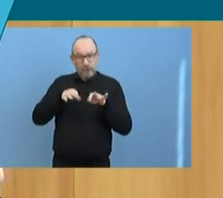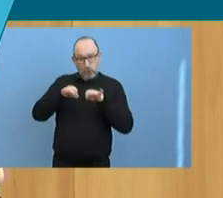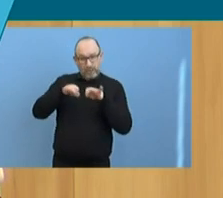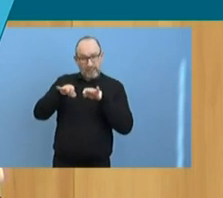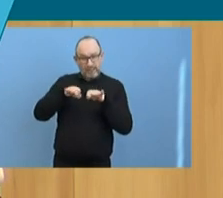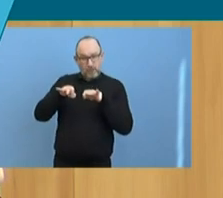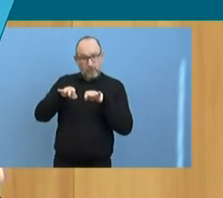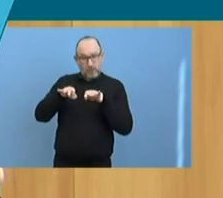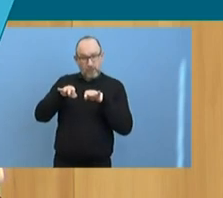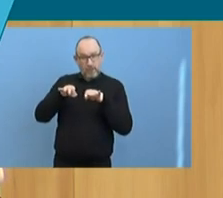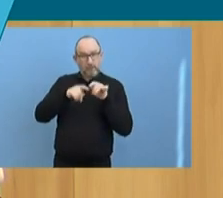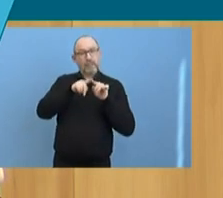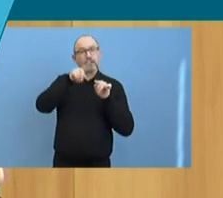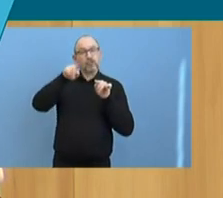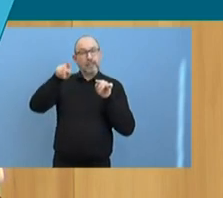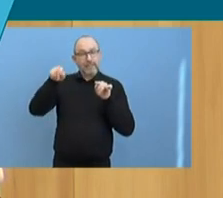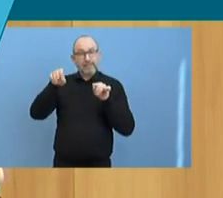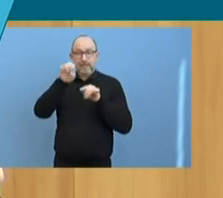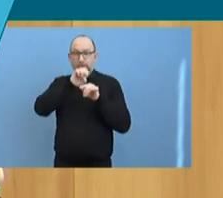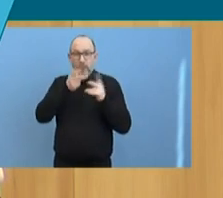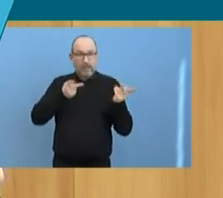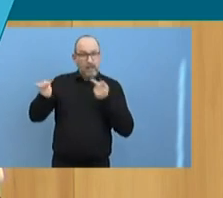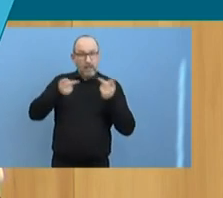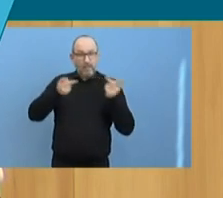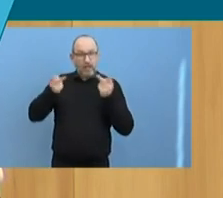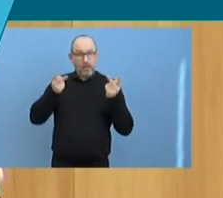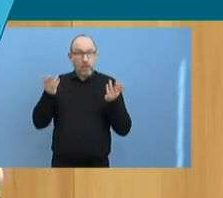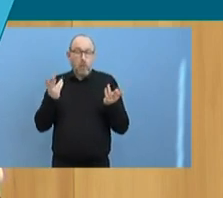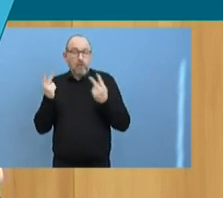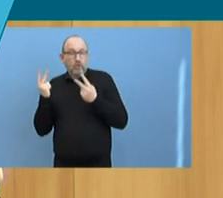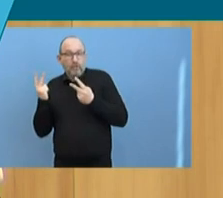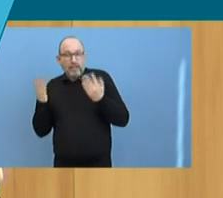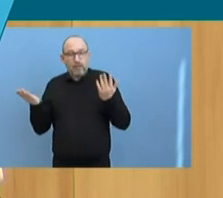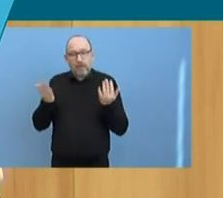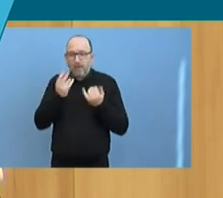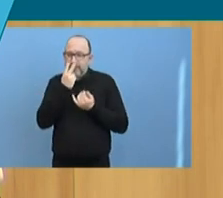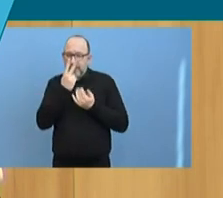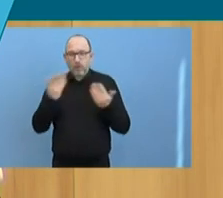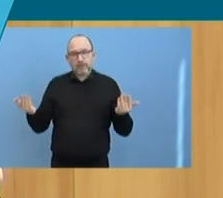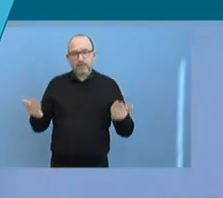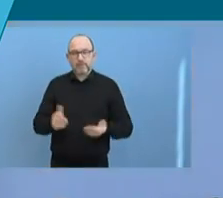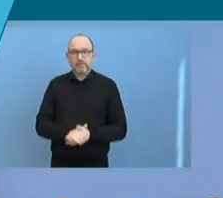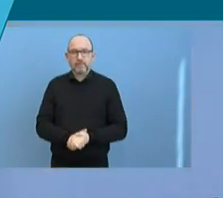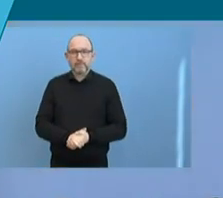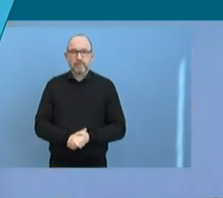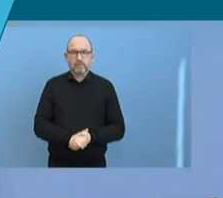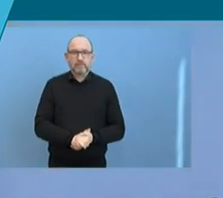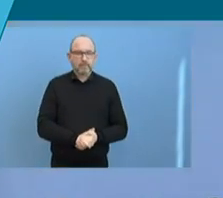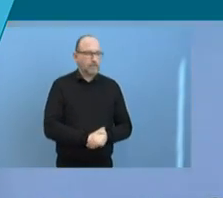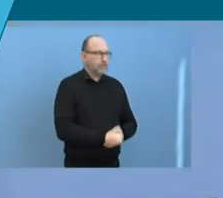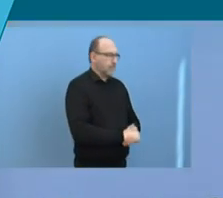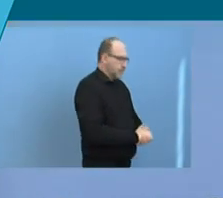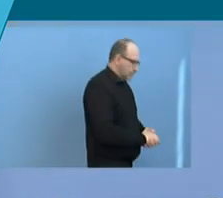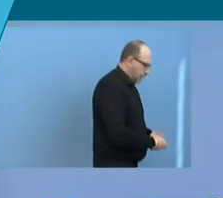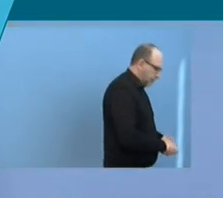Statistik mit Europa nicht für dringend erforderlich? Ja, dazu kann ich vielleicht ein bisschen was sagen.